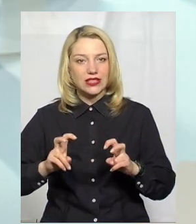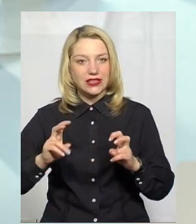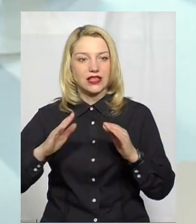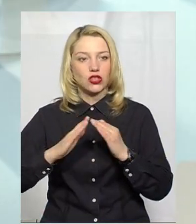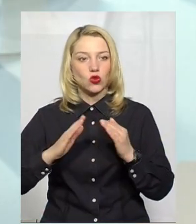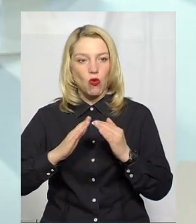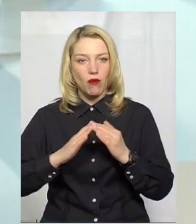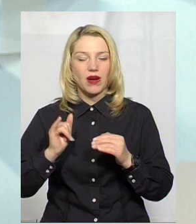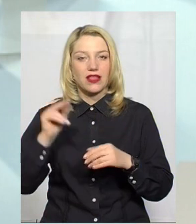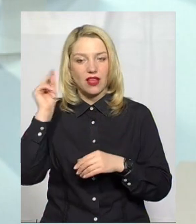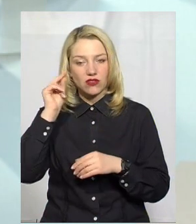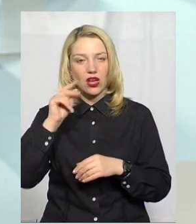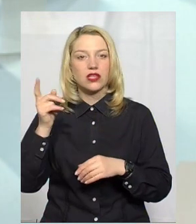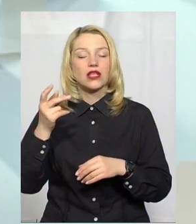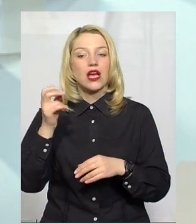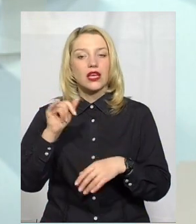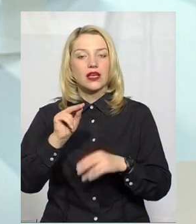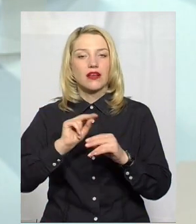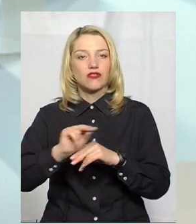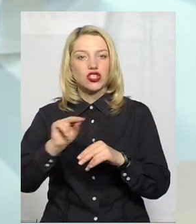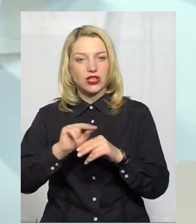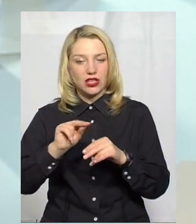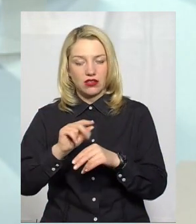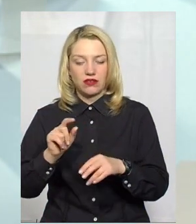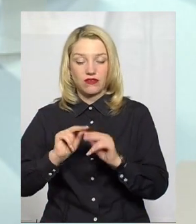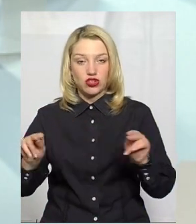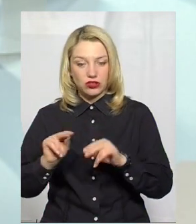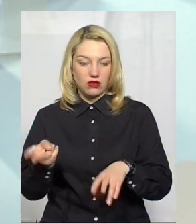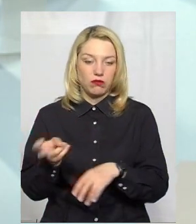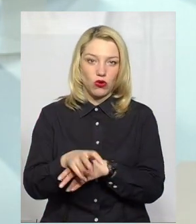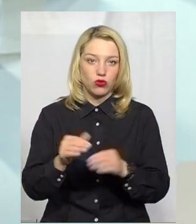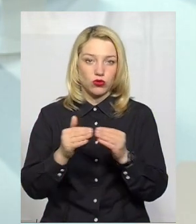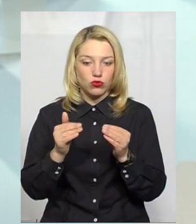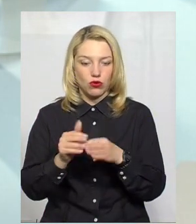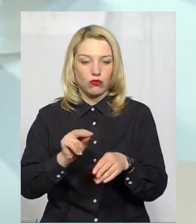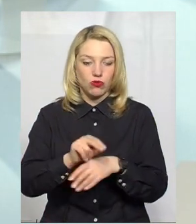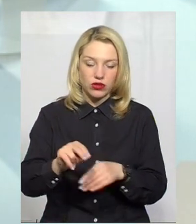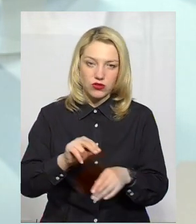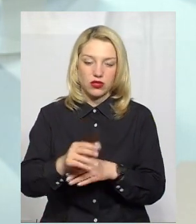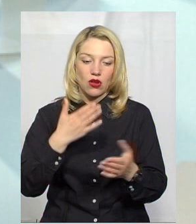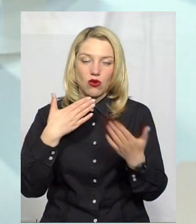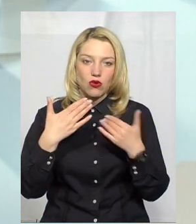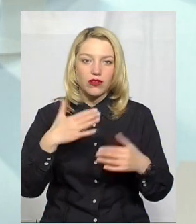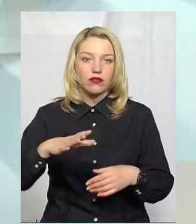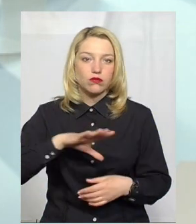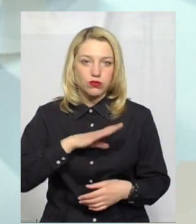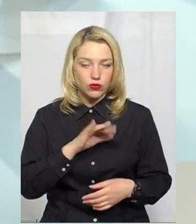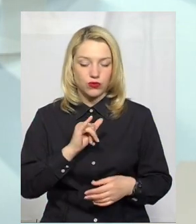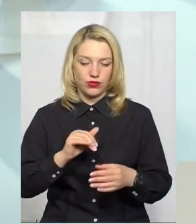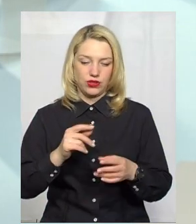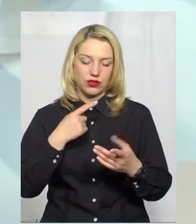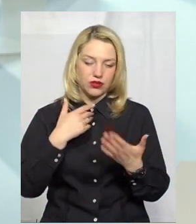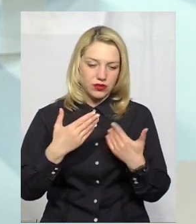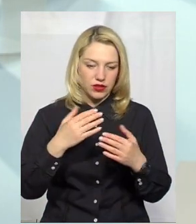педагоги вдома. Тобто, був контакт дитини з педагогом. Педагог займався з дитиною безпосередньо.